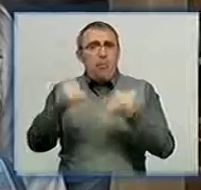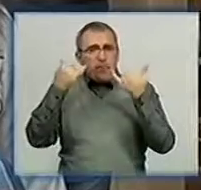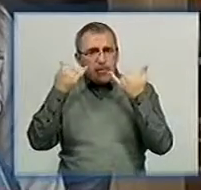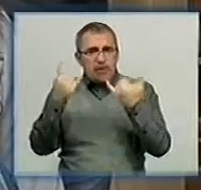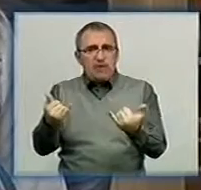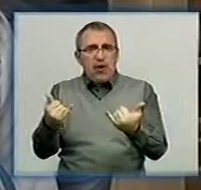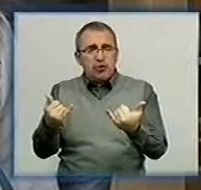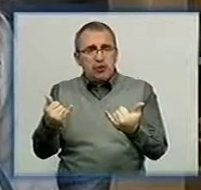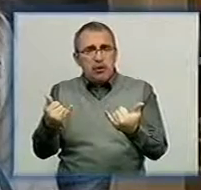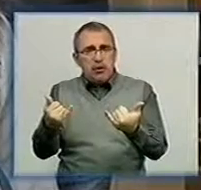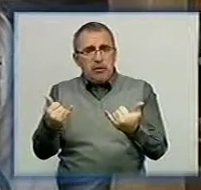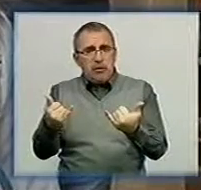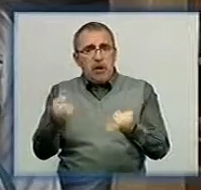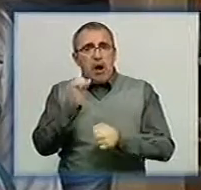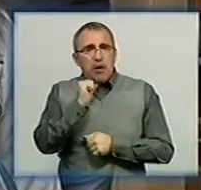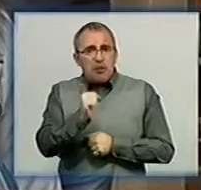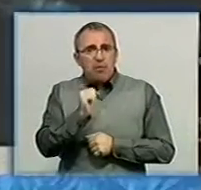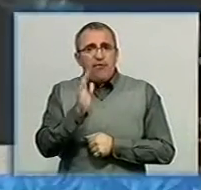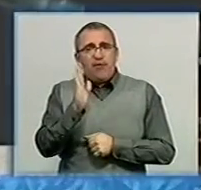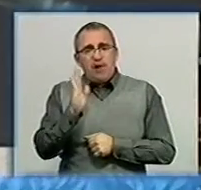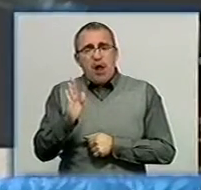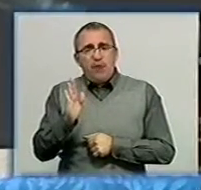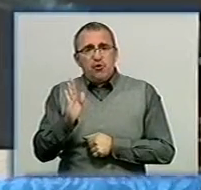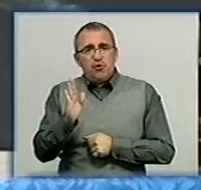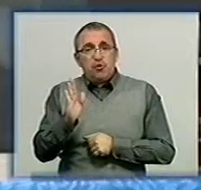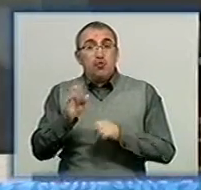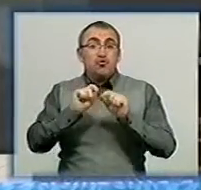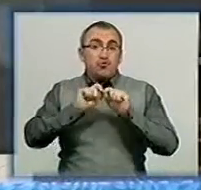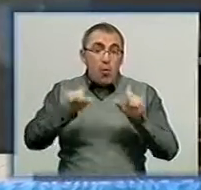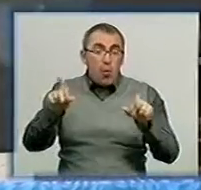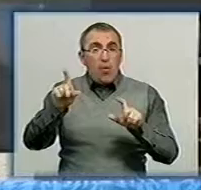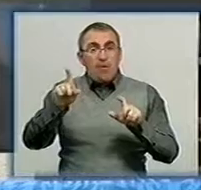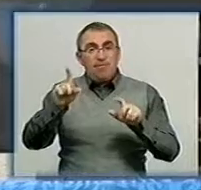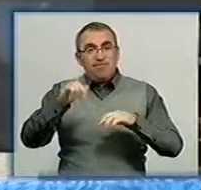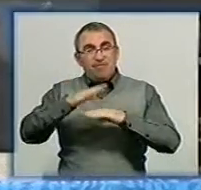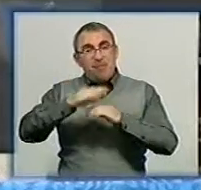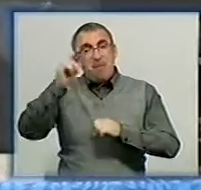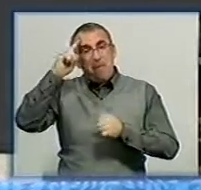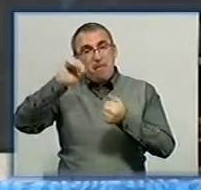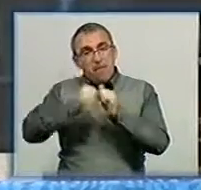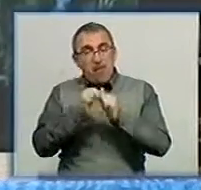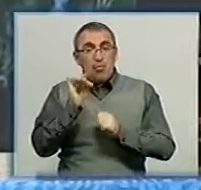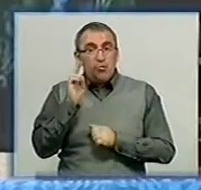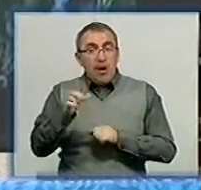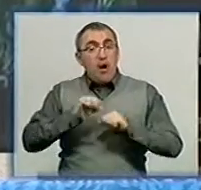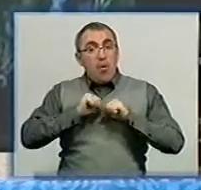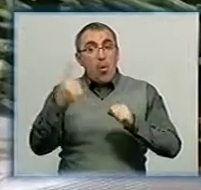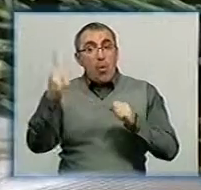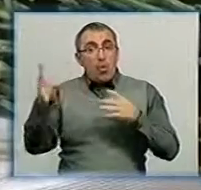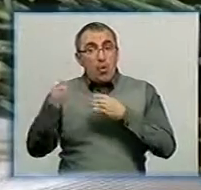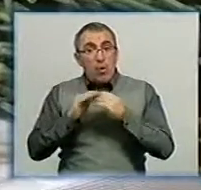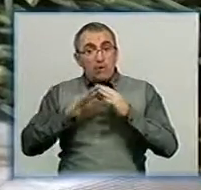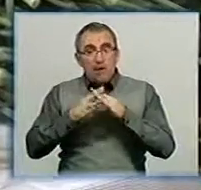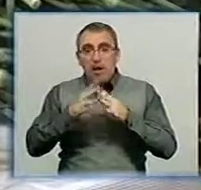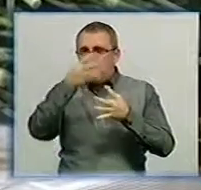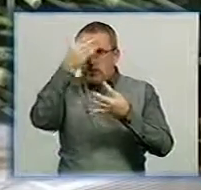Анатолію Віталійовичу. Проводять у школі і уроки пам'яті про Анатолія Бузуляка, аби про герої односельця ніколи не